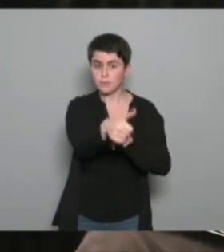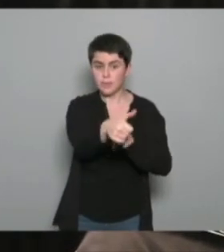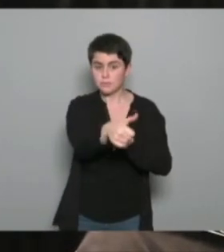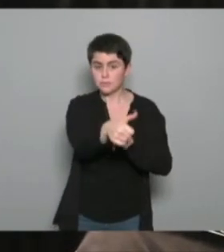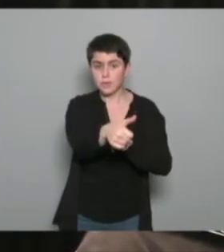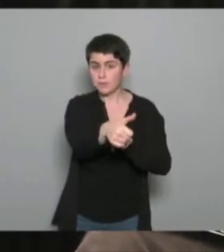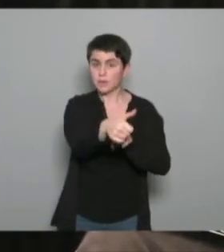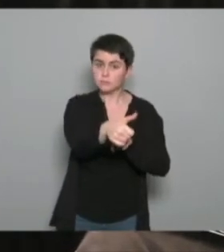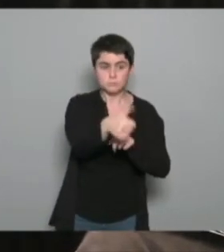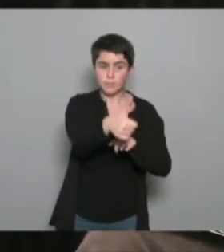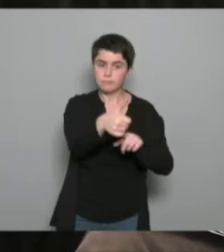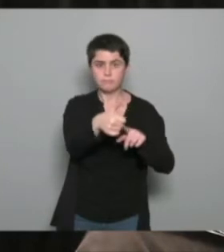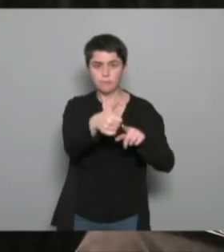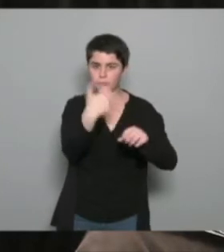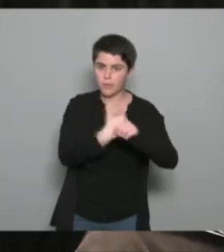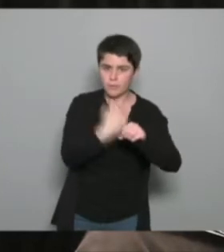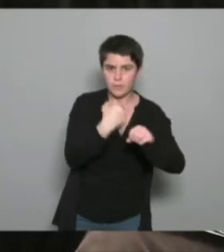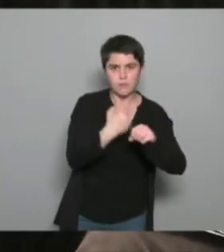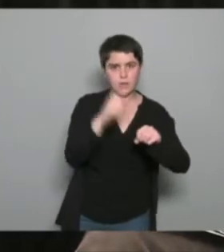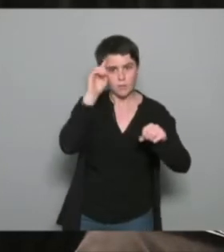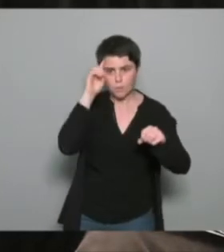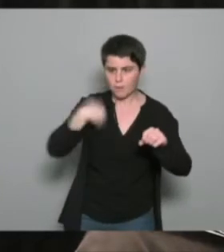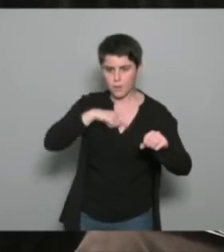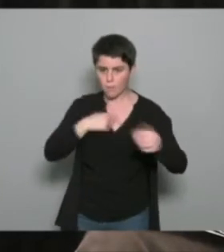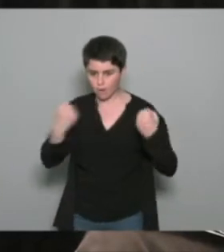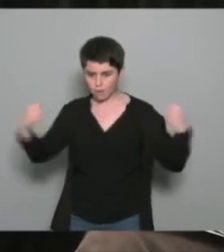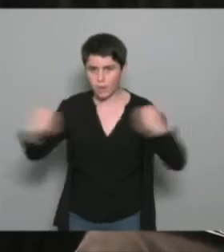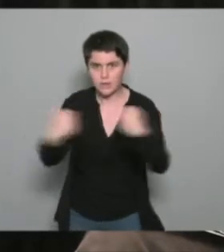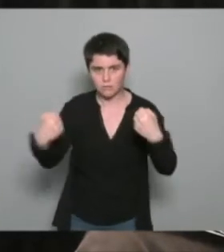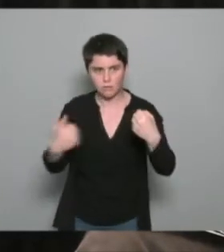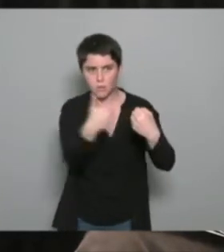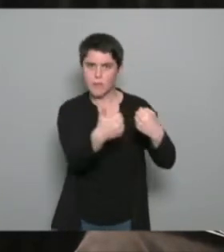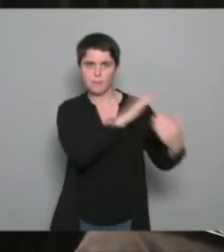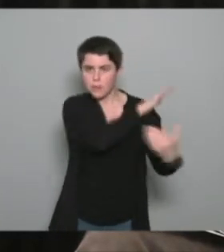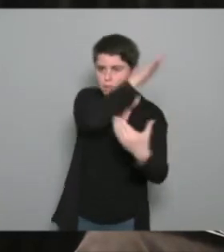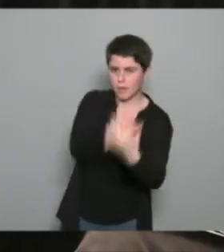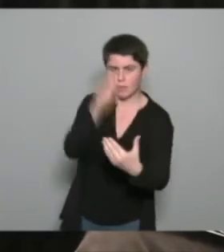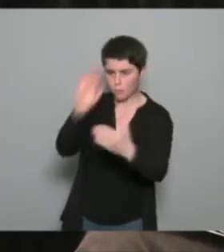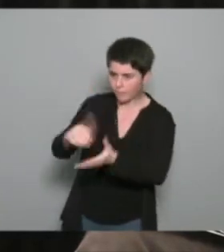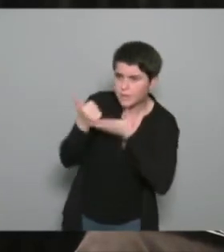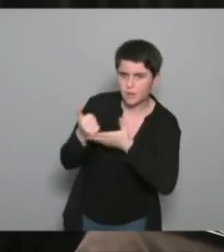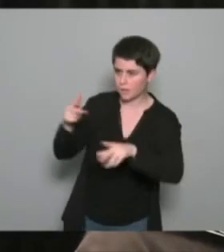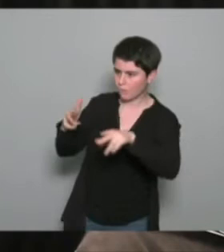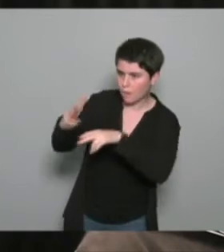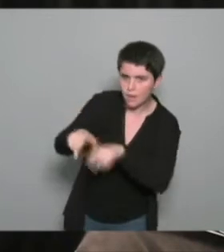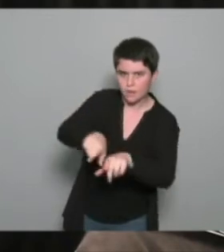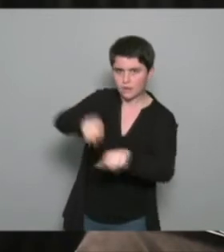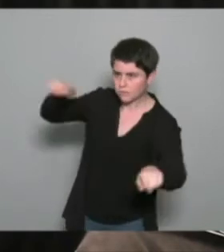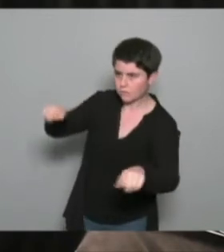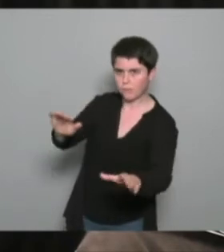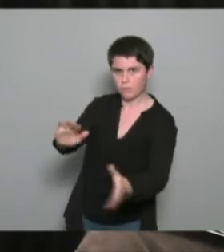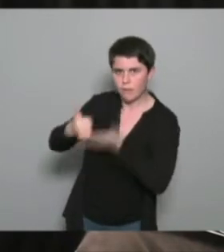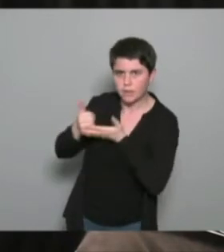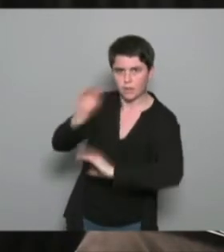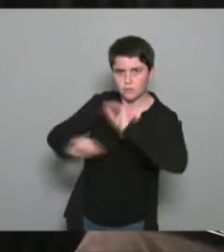découper la voiture etc. mais ça je ne me projette pas et donc la modification du comportement elle est bien liée à des personnes qui sont formées